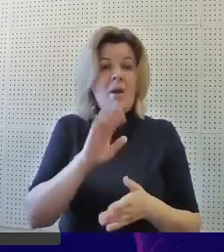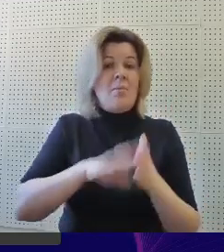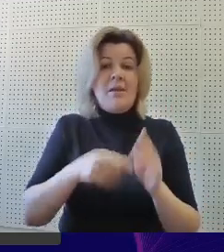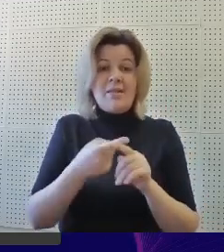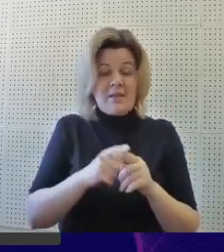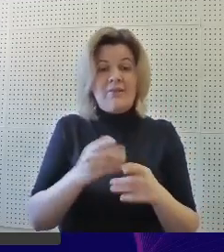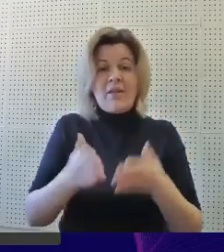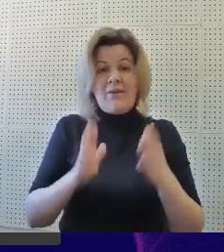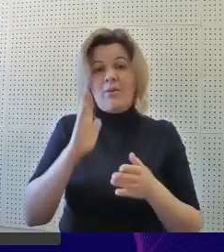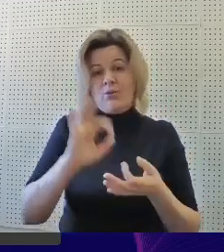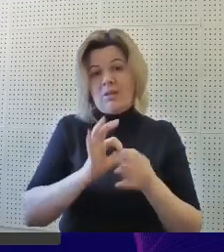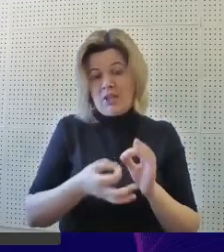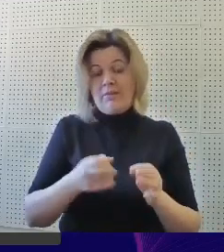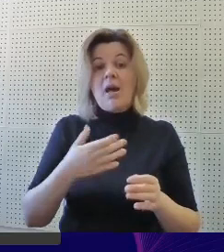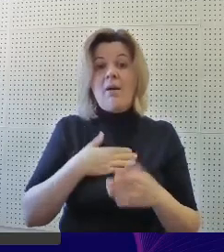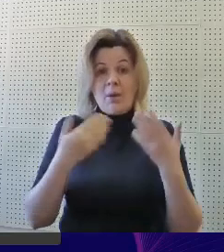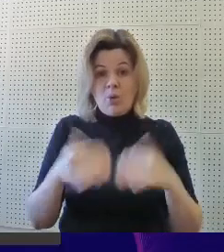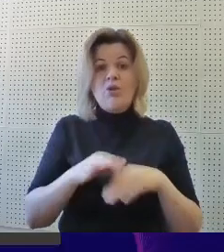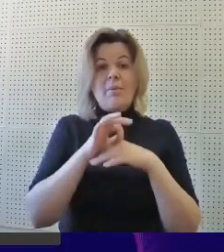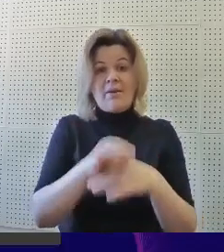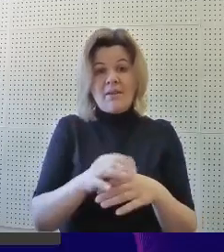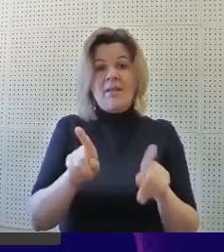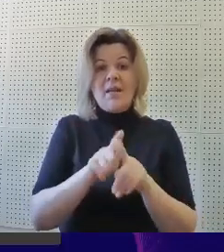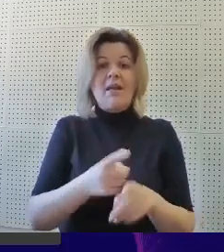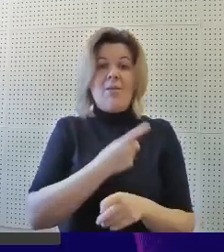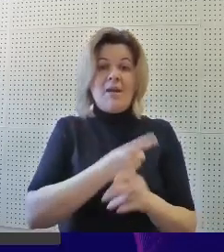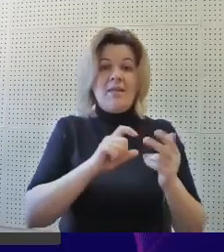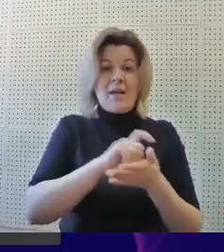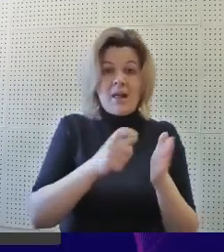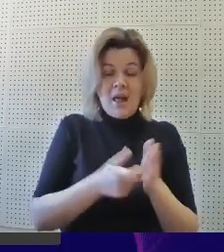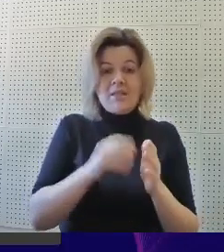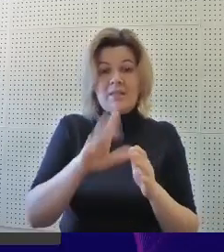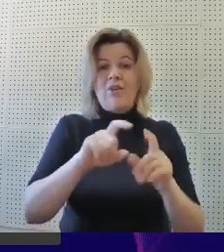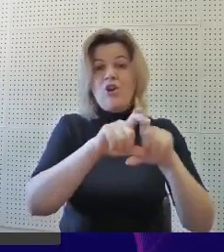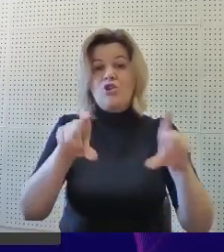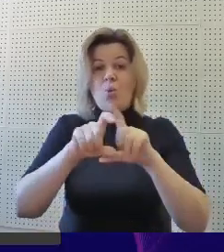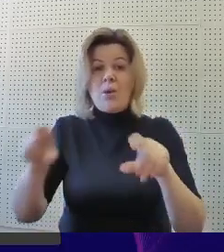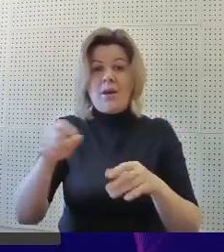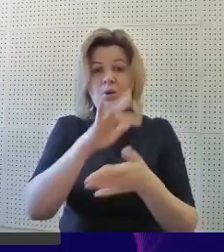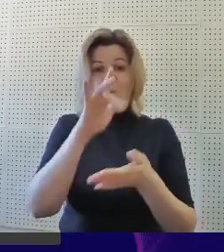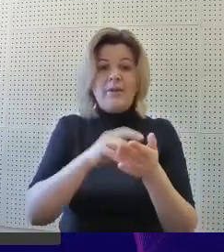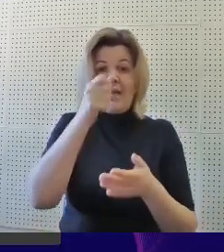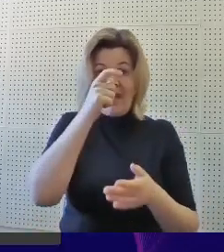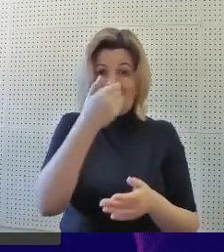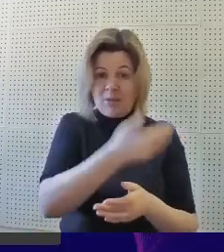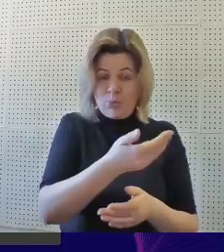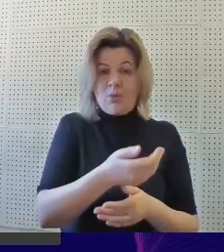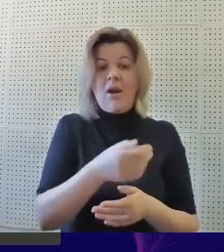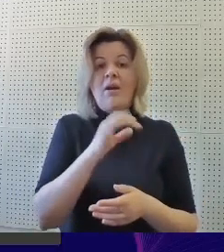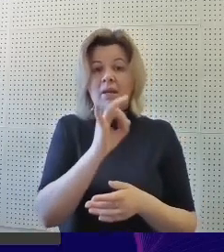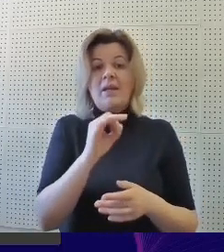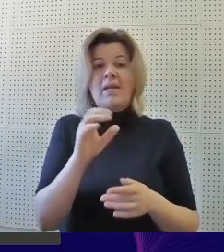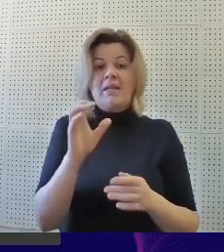это будет сложновато. А мы уже такие мастер-классы проводили в ряде школ Екатеринбурга и Свердловской области. И вот у нас последнее